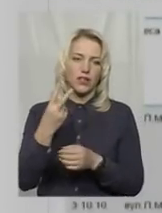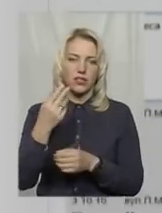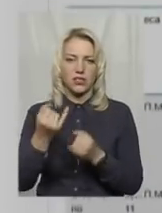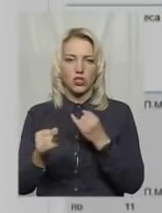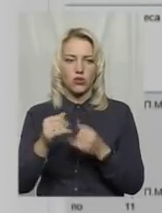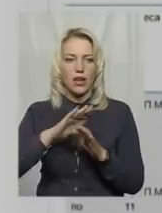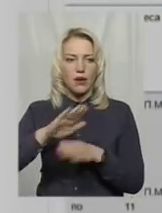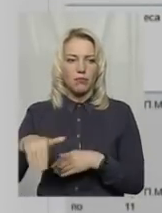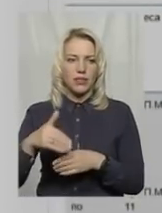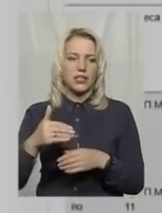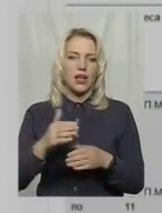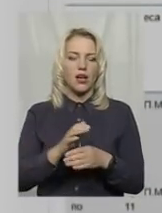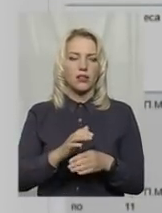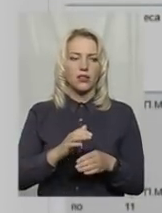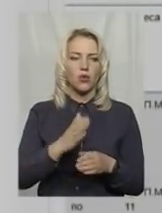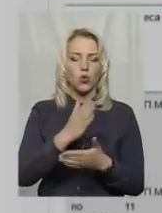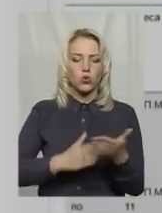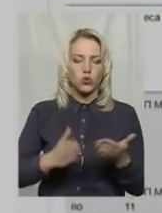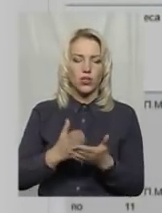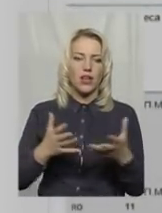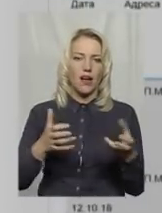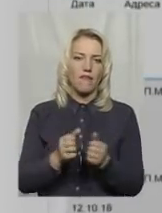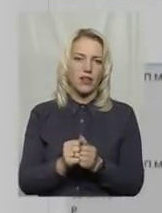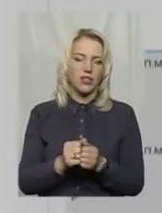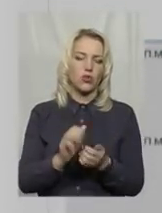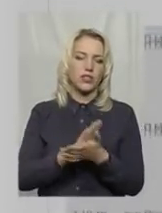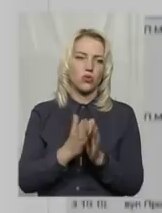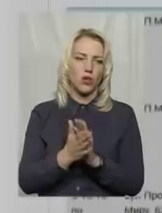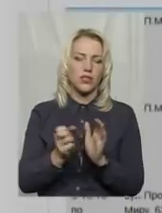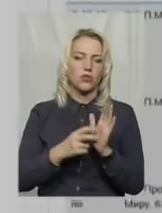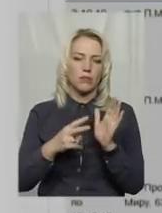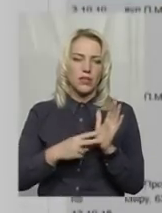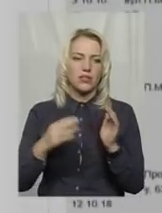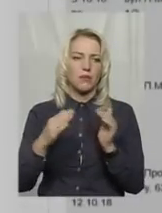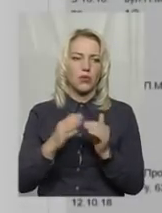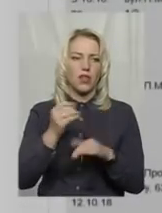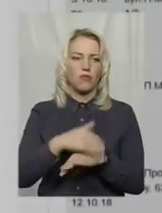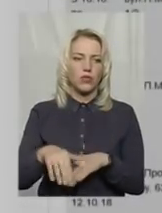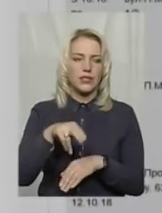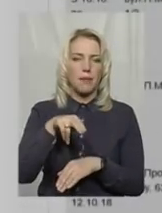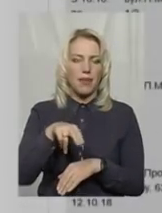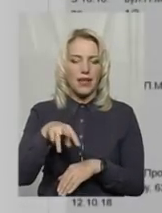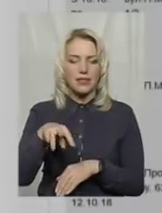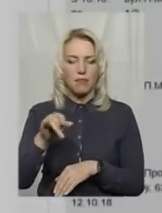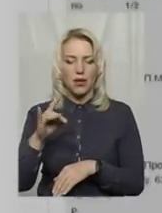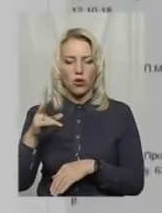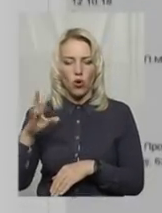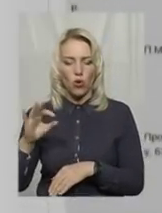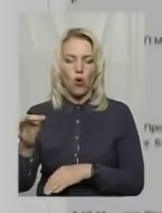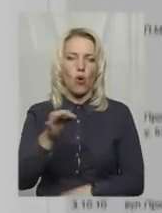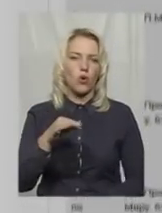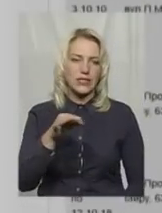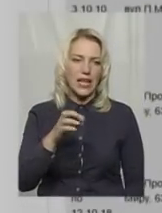після усунення аварійної ситуації в 11 будинках на вулиці Панаса Мирного, Озерній, Бандери.